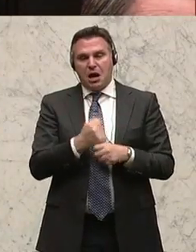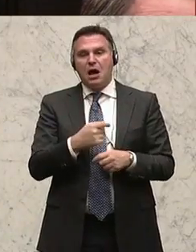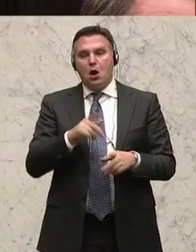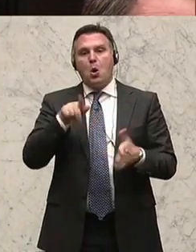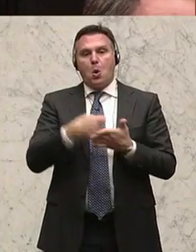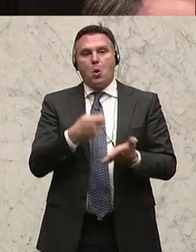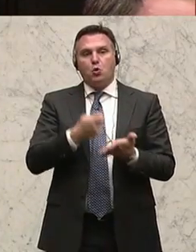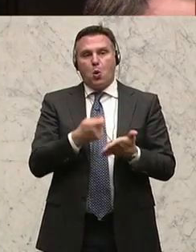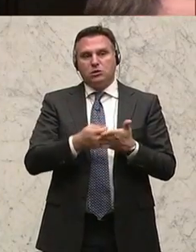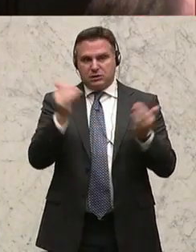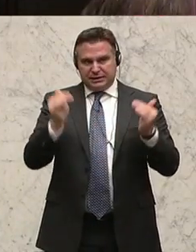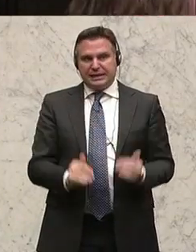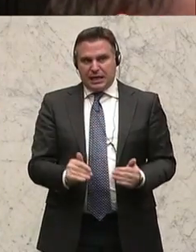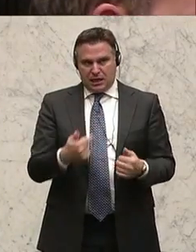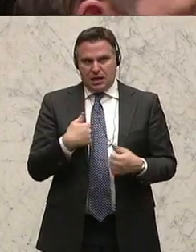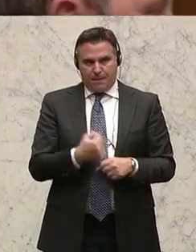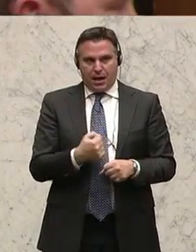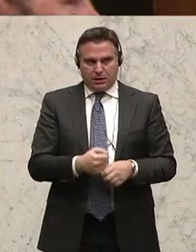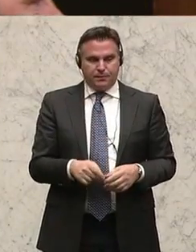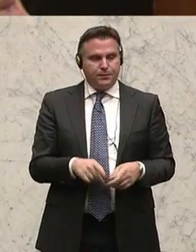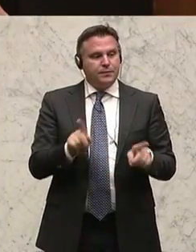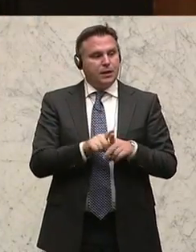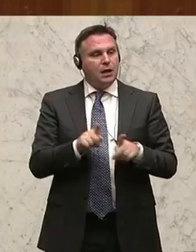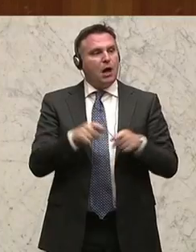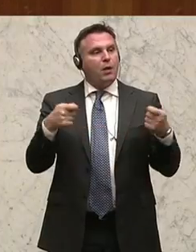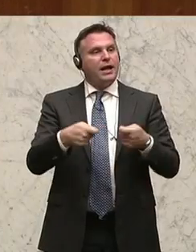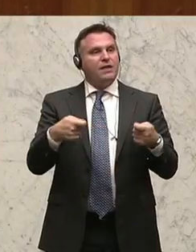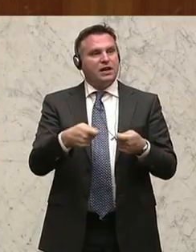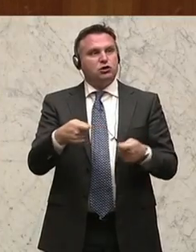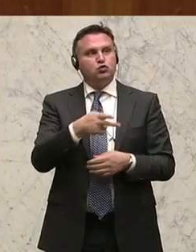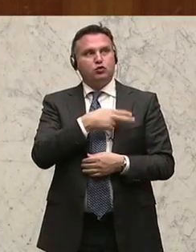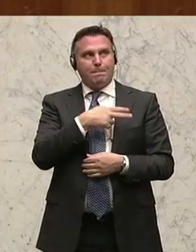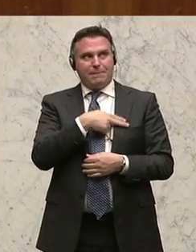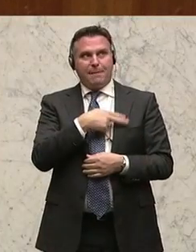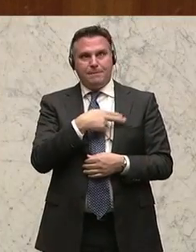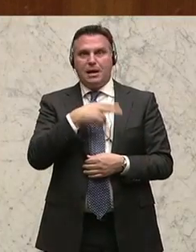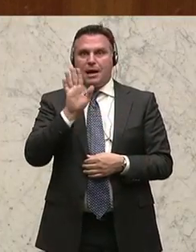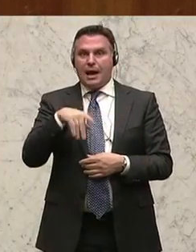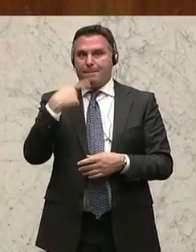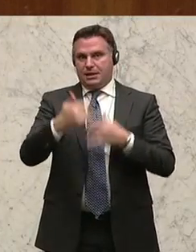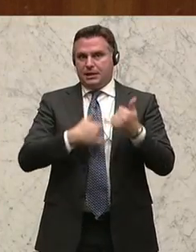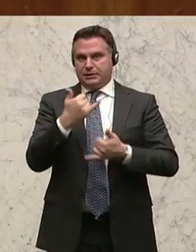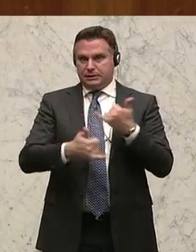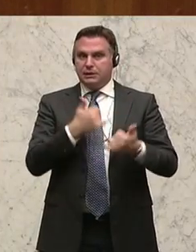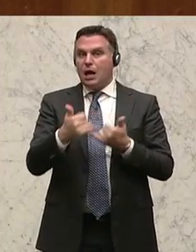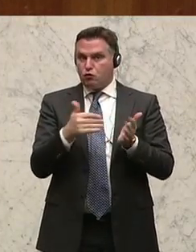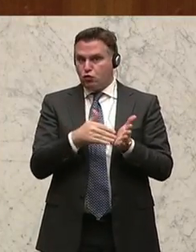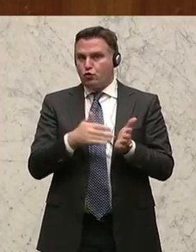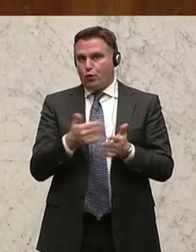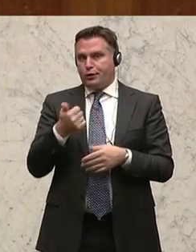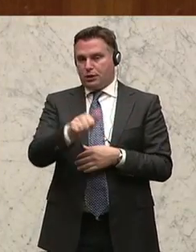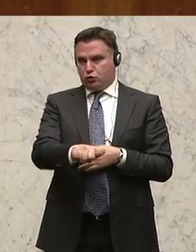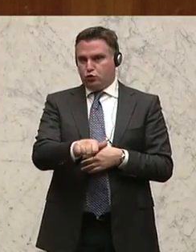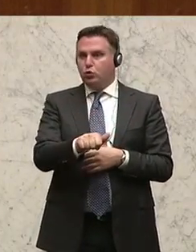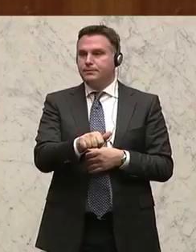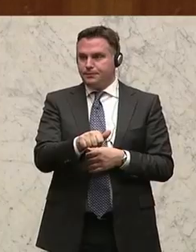erste Mal wieder gesenkt. Zum Zweiten haben wir jetzt eine Investitionsprämie geschaffen, die ab dem nächsten Jahr auch noch greifen wird. Wo wir sagen, okay,